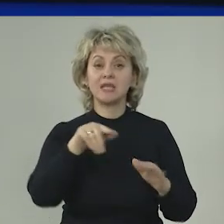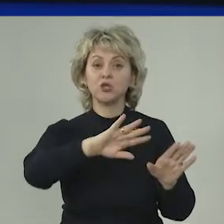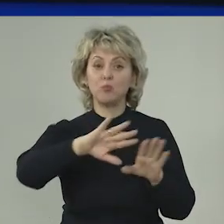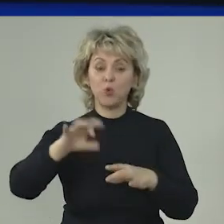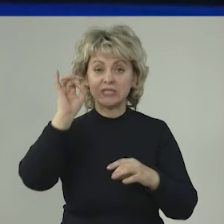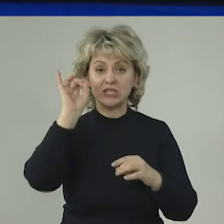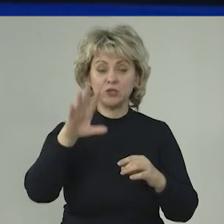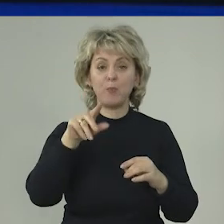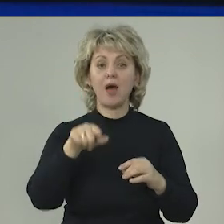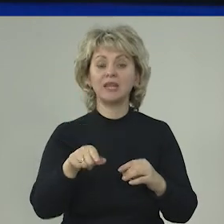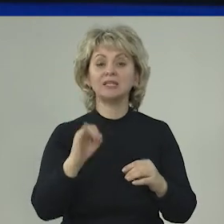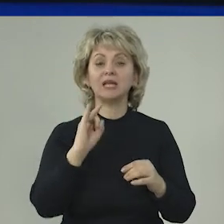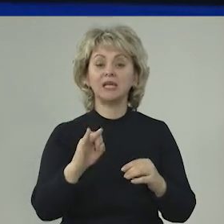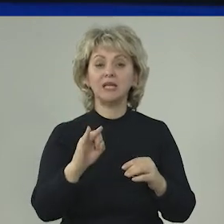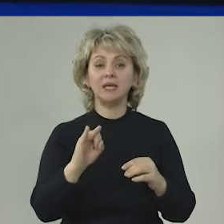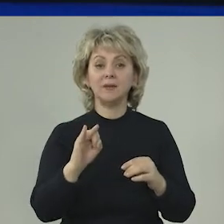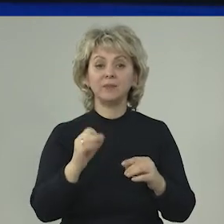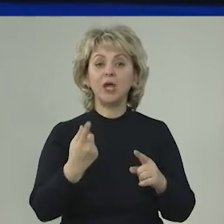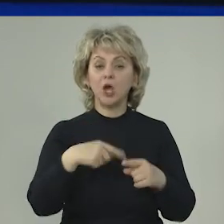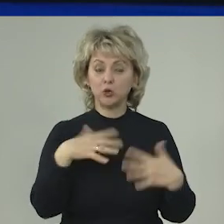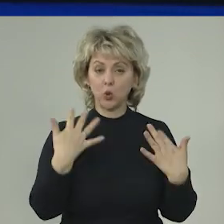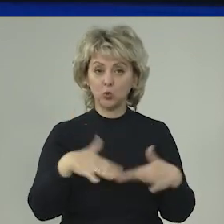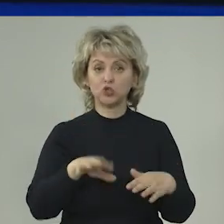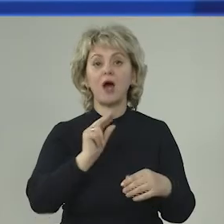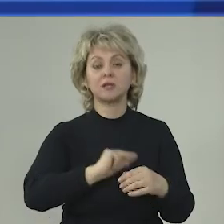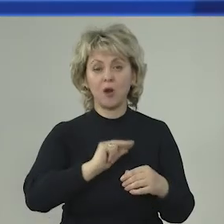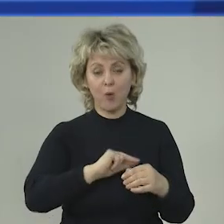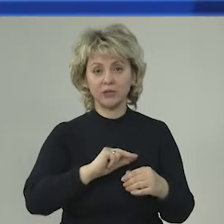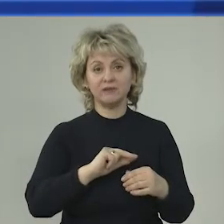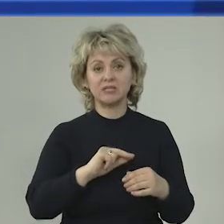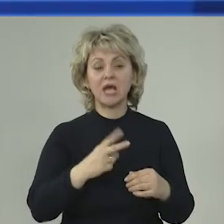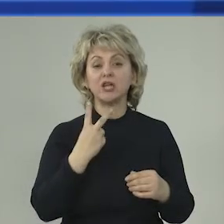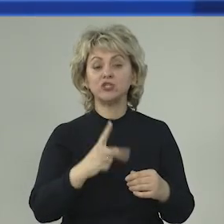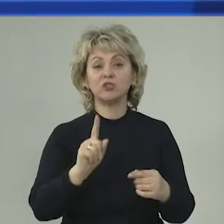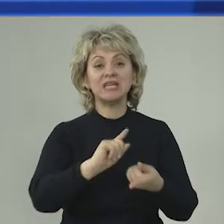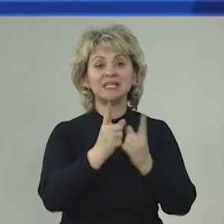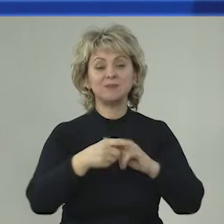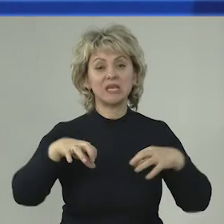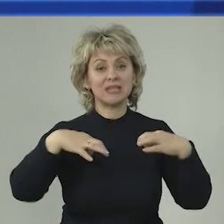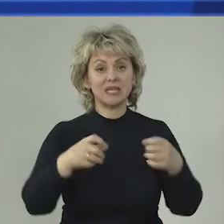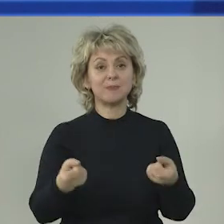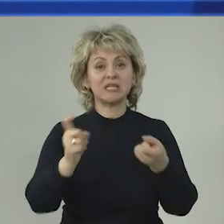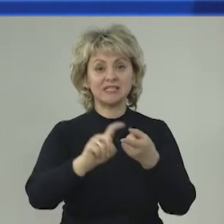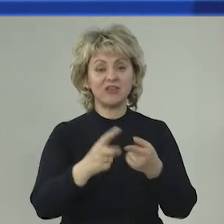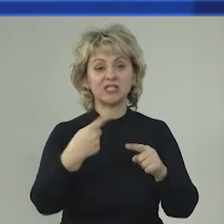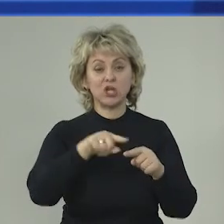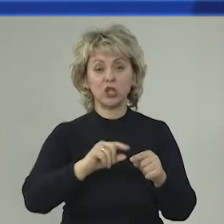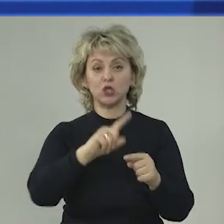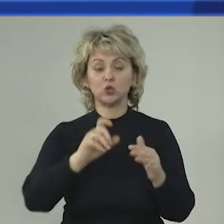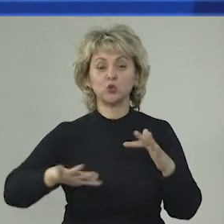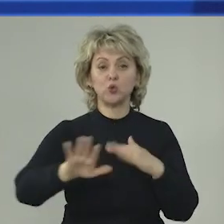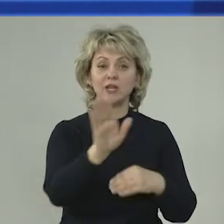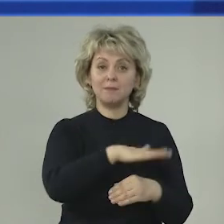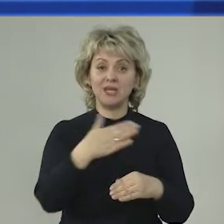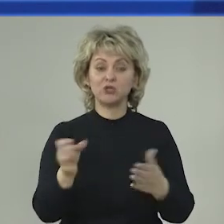кстати, после чемпионата, и это уже отрабатывается, очевидно, изменится транспортное сообщение с этой зоной